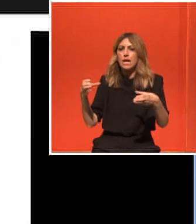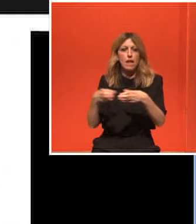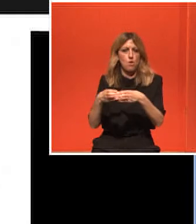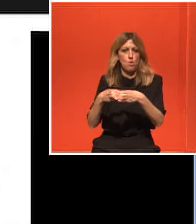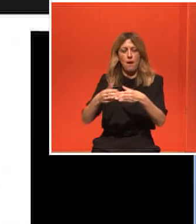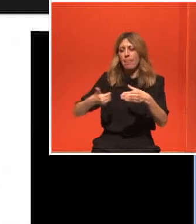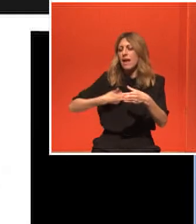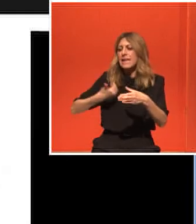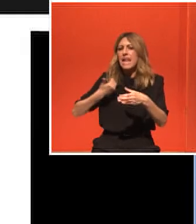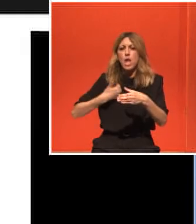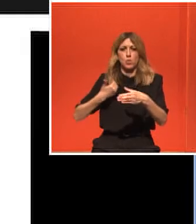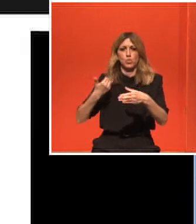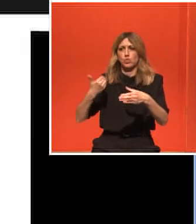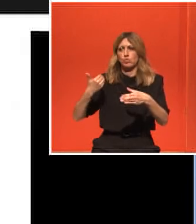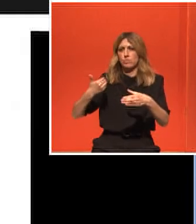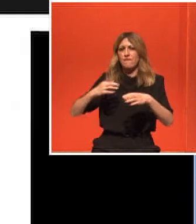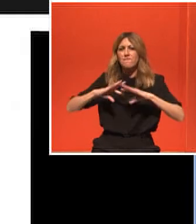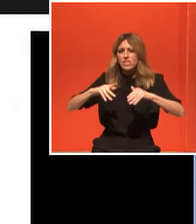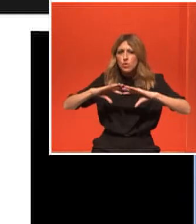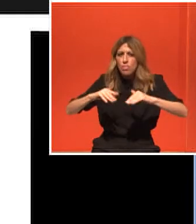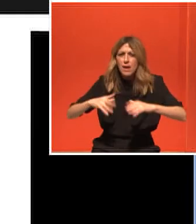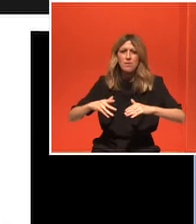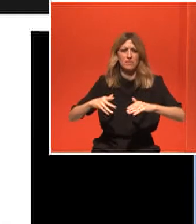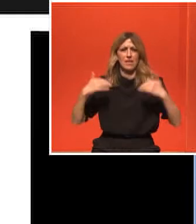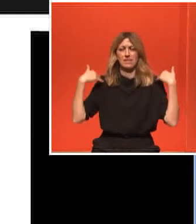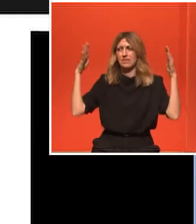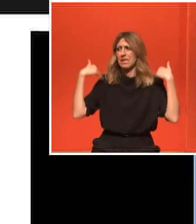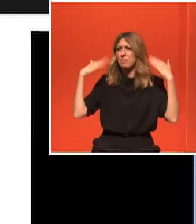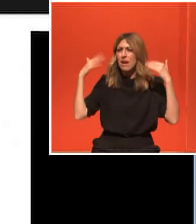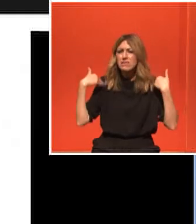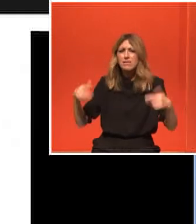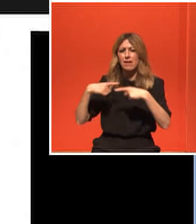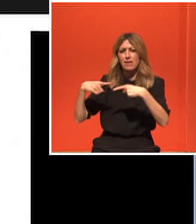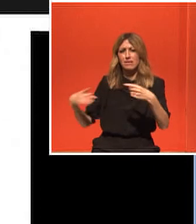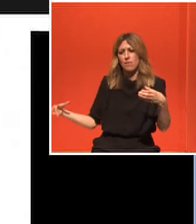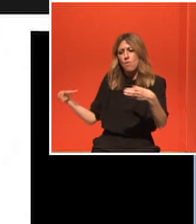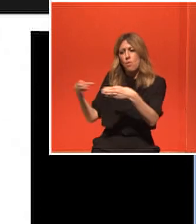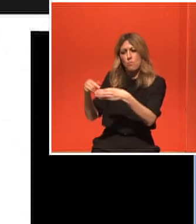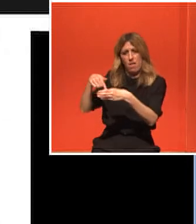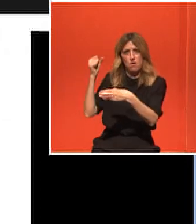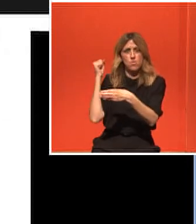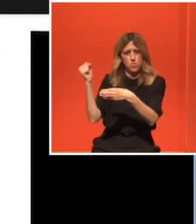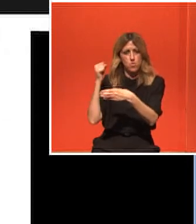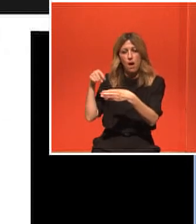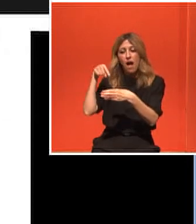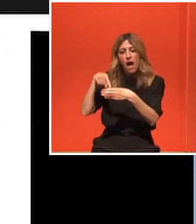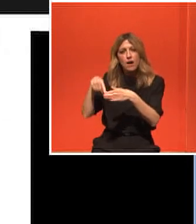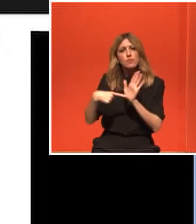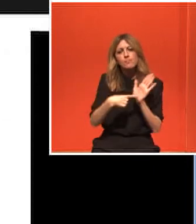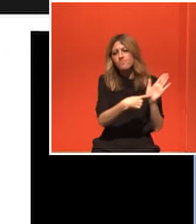φυσικοθεραπευτών, γυμναστών, οι οποίοι είναι στο εργαστήριο και δουλεύουν, δείξανε ότι υπάρχει συγκεκριμένος